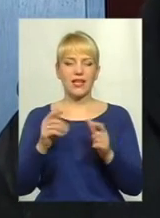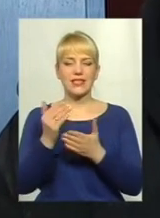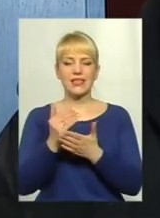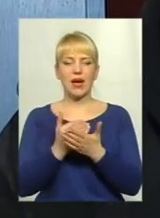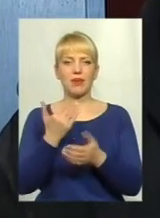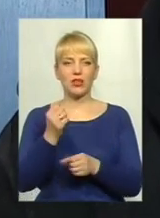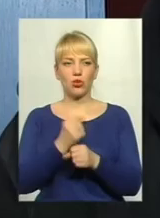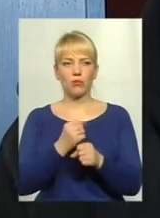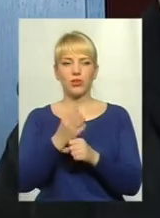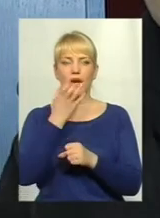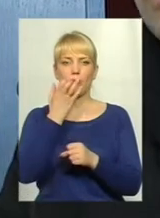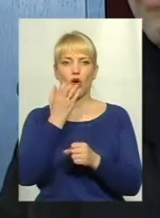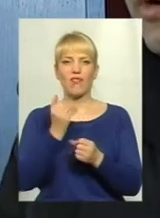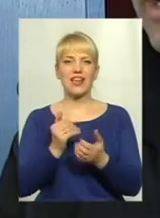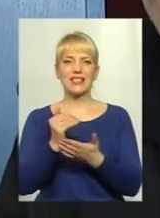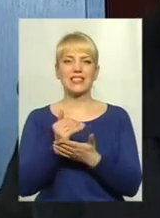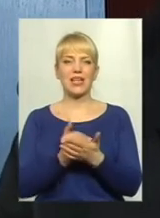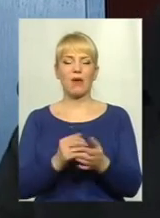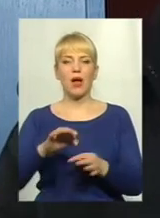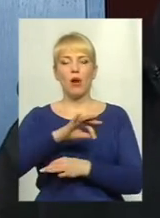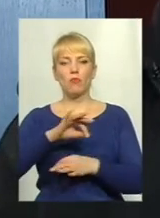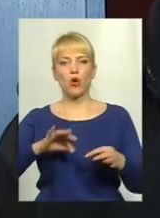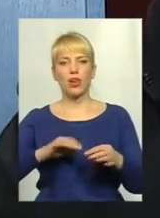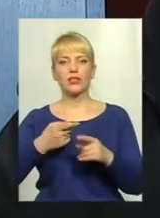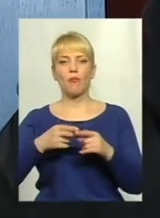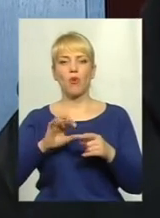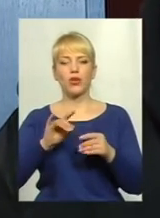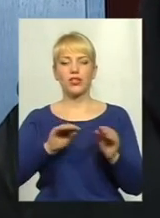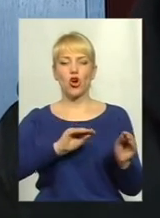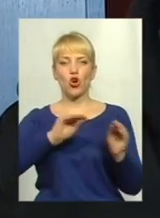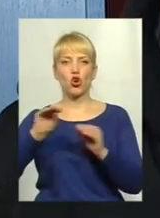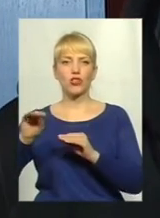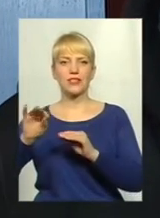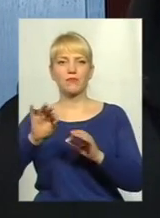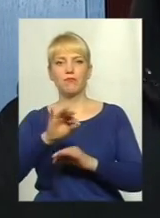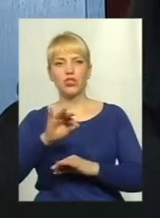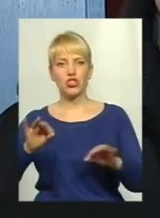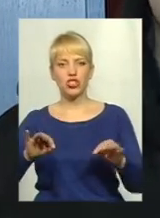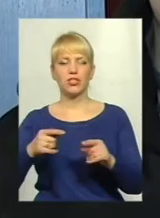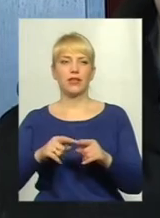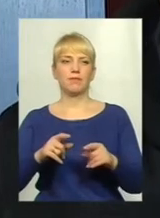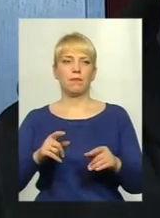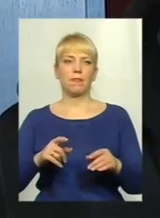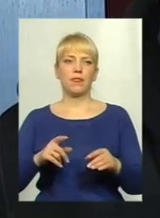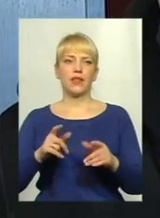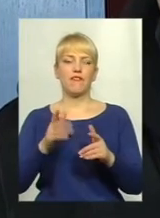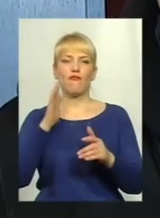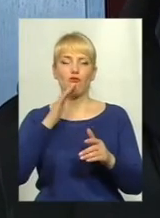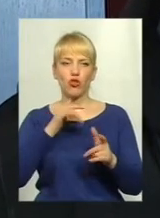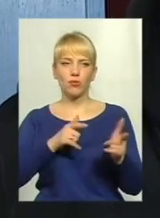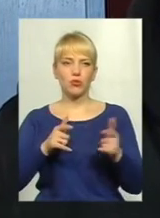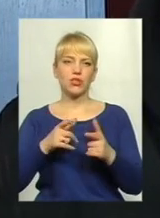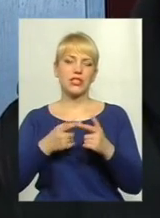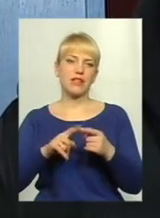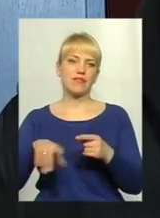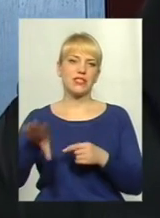мається на вазі теплову схему, проєкт по її розміщенню, хім-водопідготовку. Це